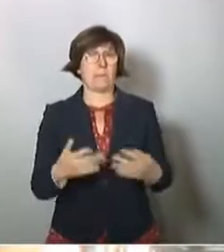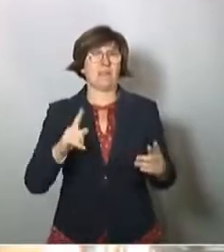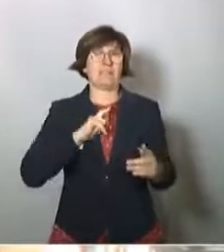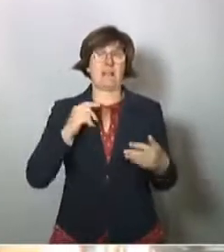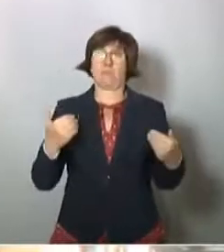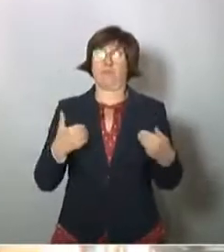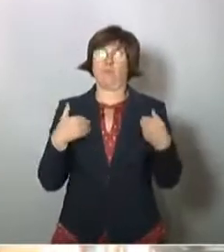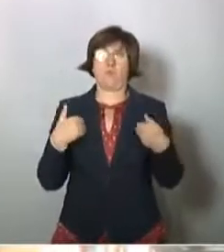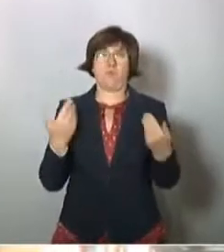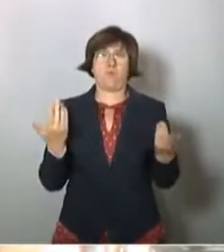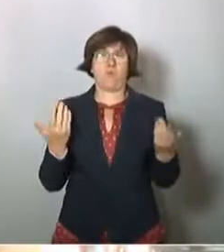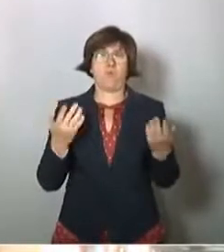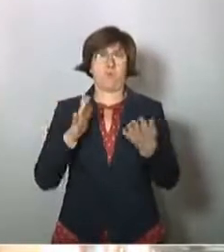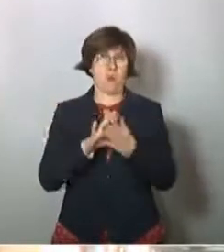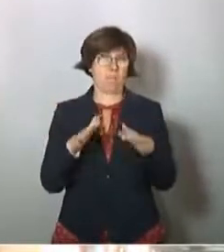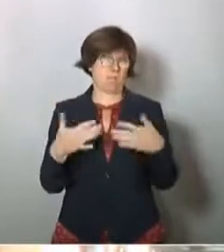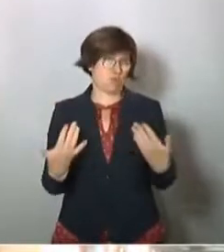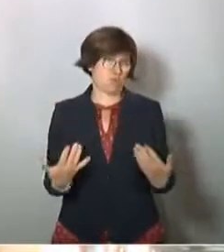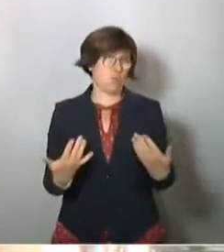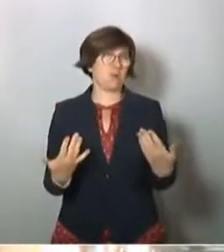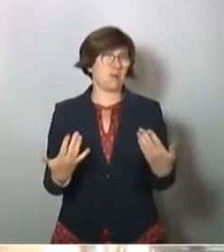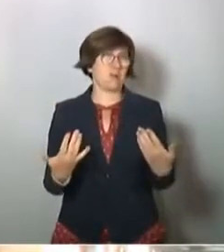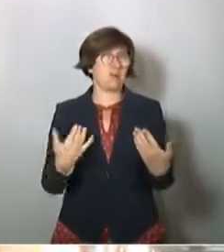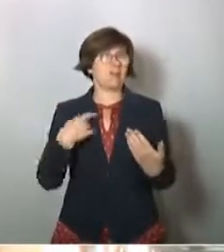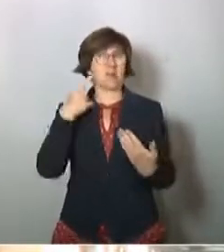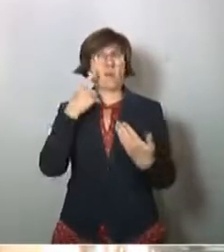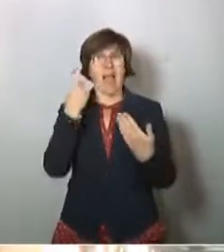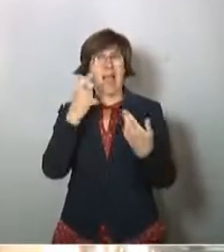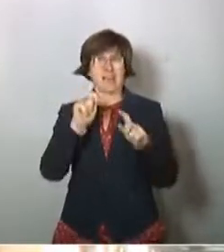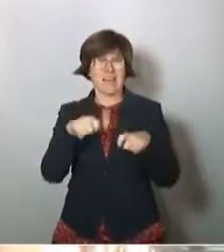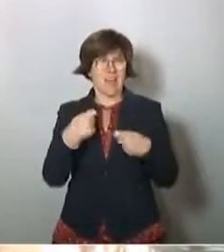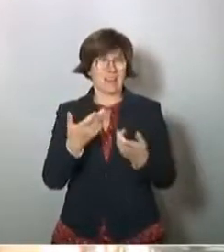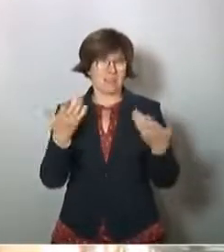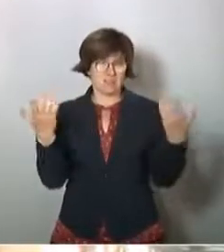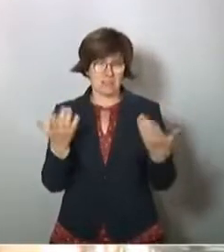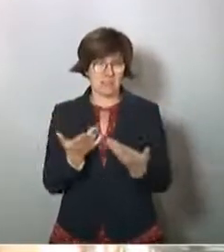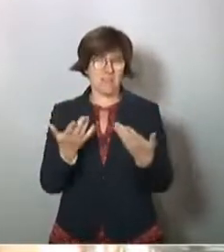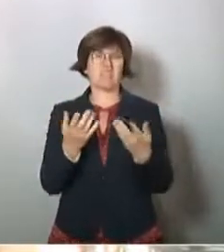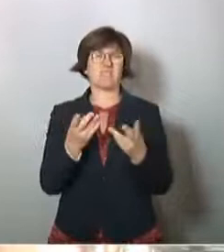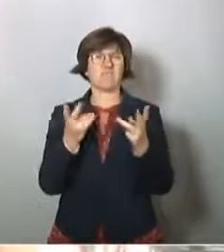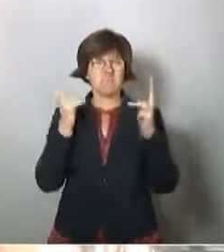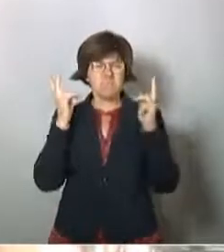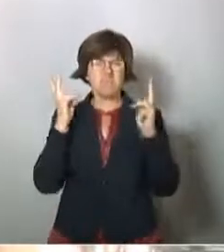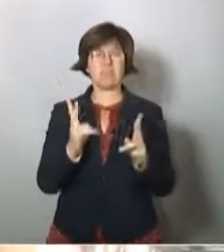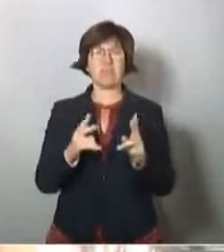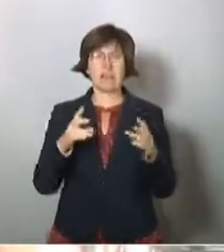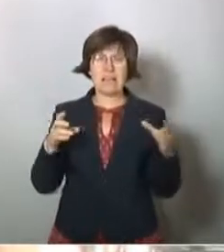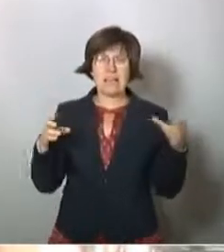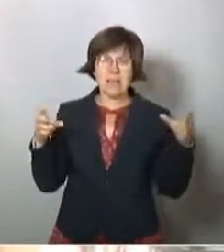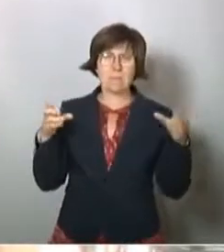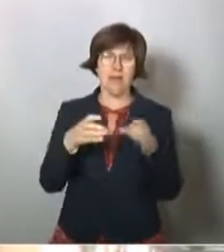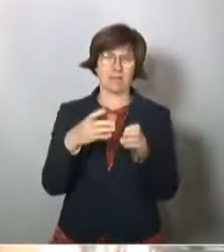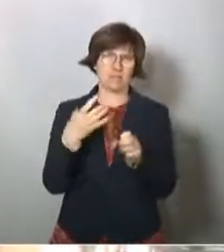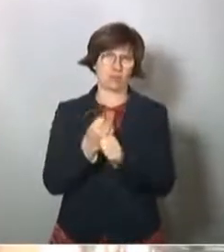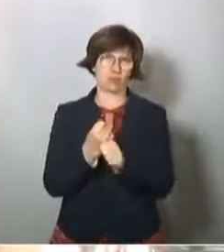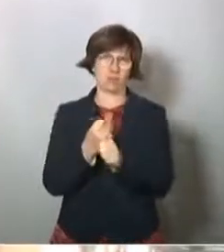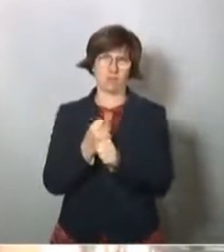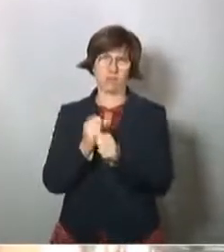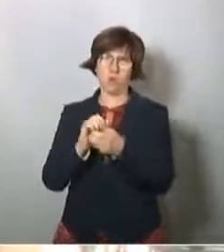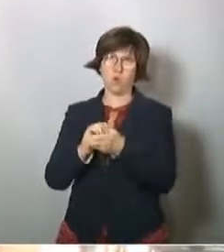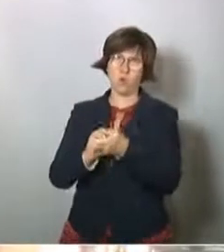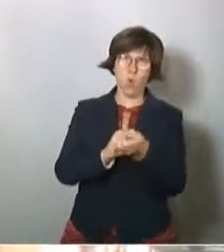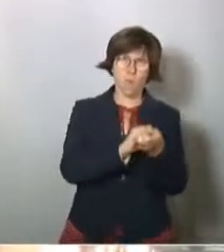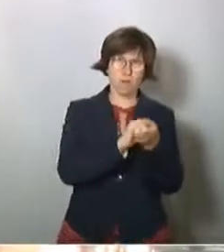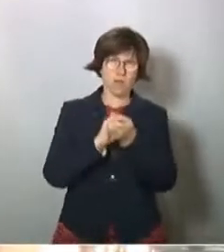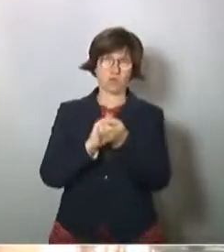sehr froh, dass das so funktioniert hat. Ich glaube, eine Schlussfolgerung muss sein, dass man tatsächlich nur gemeinsam, kooperativ,